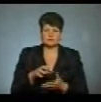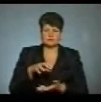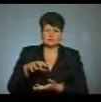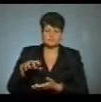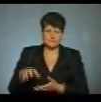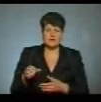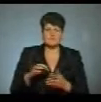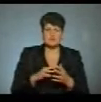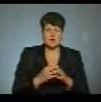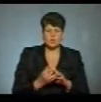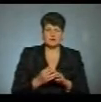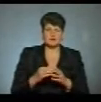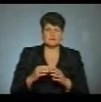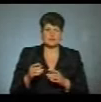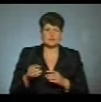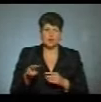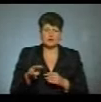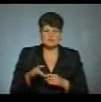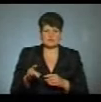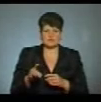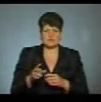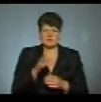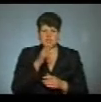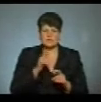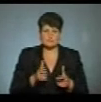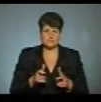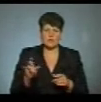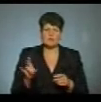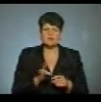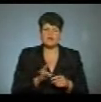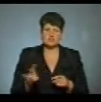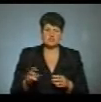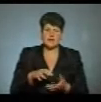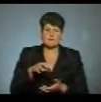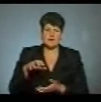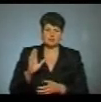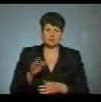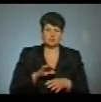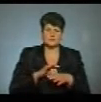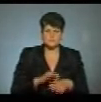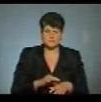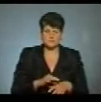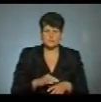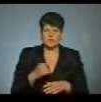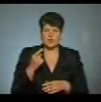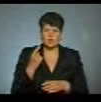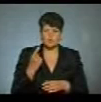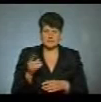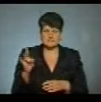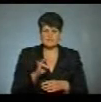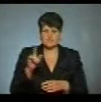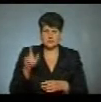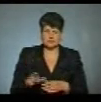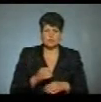в селах району та в монастириськах під час карантину. Посвячення пасок буде проводити це наступним чином. Одні отці будуть